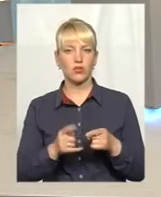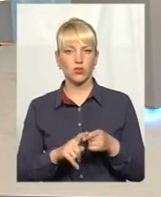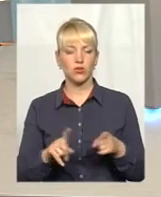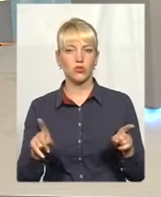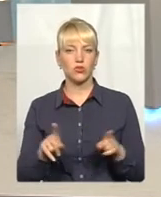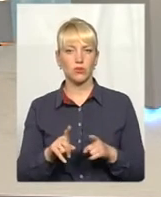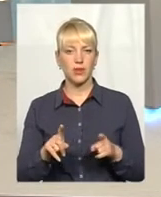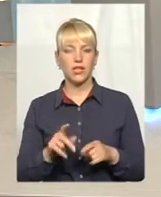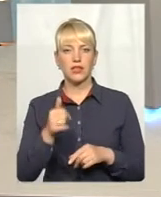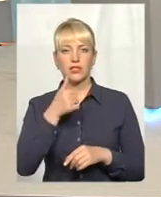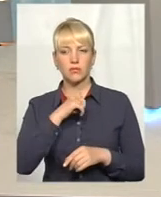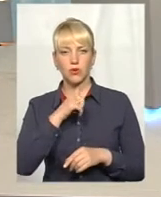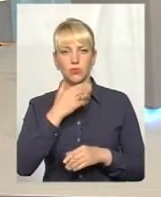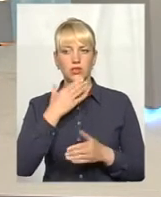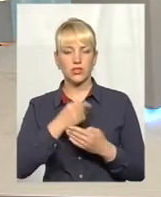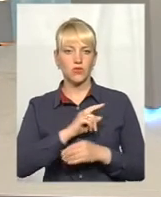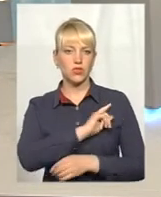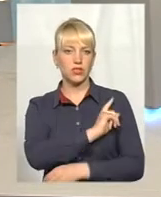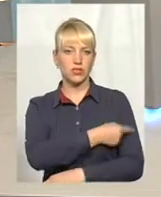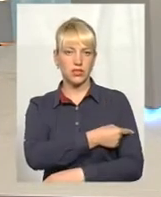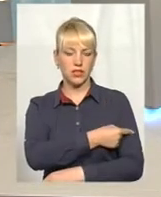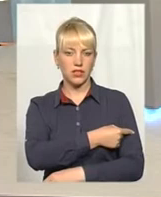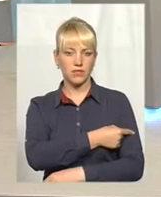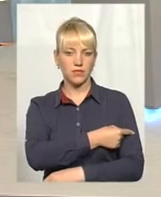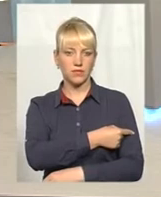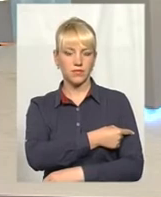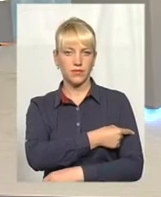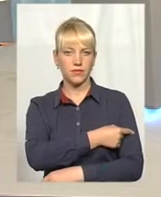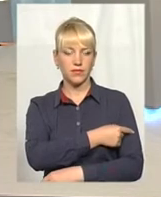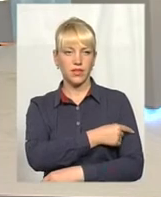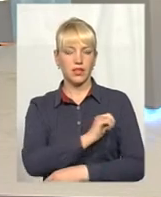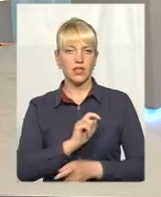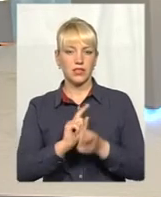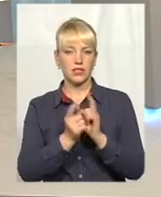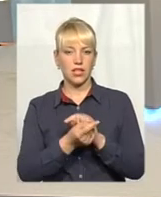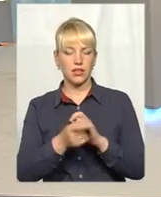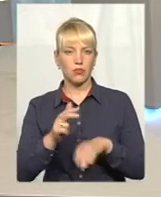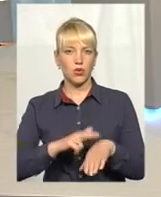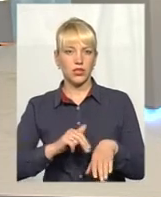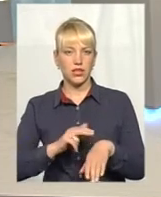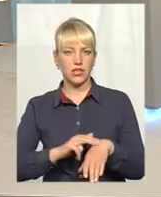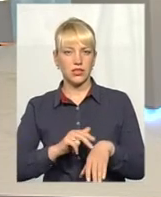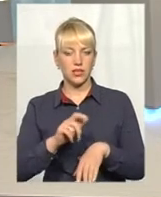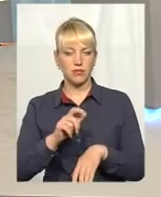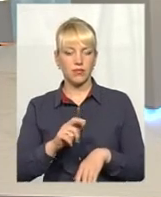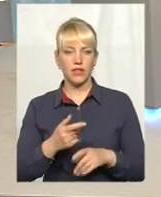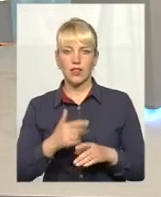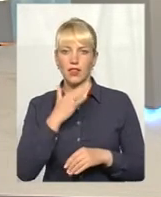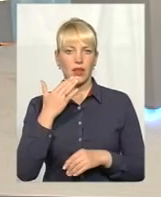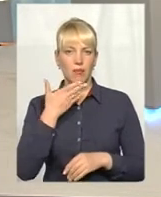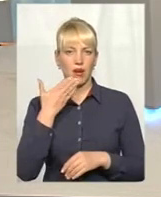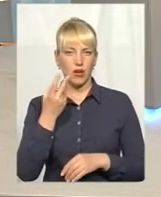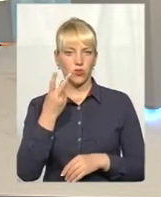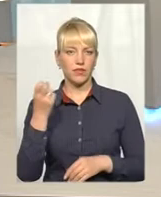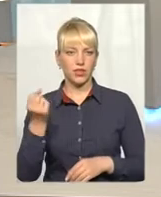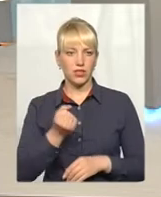спробувати свої сили, і стати поліцейським не так багато, всього-навсього два тижні,